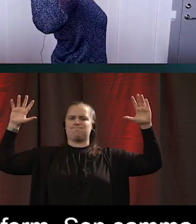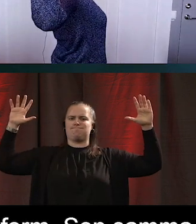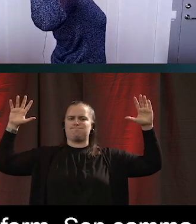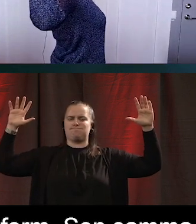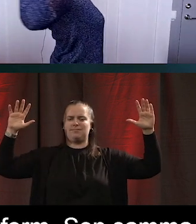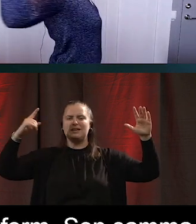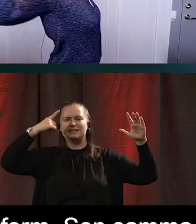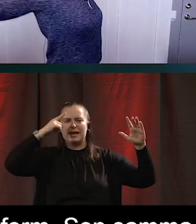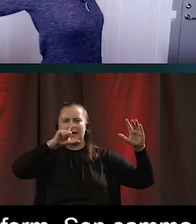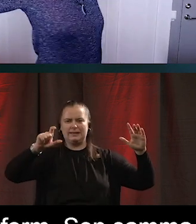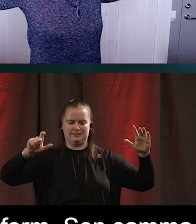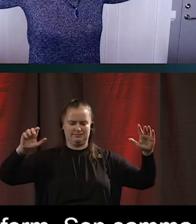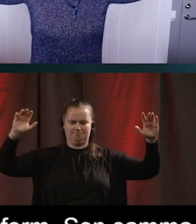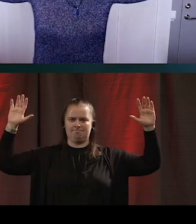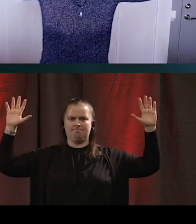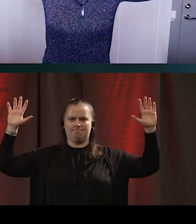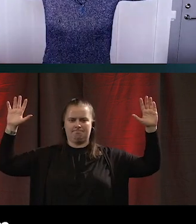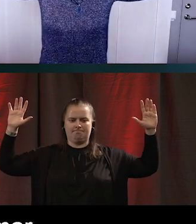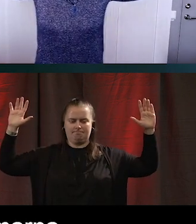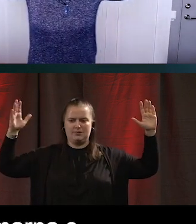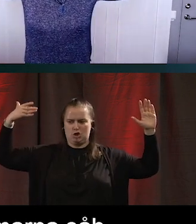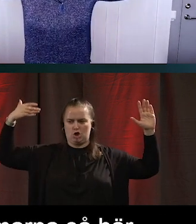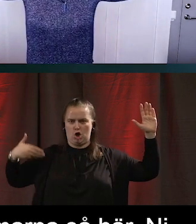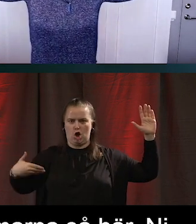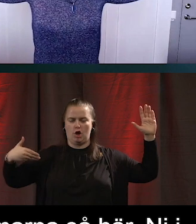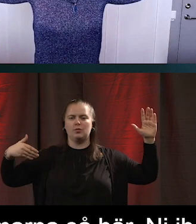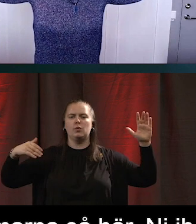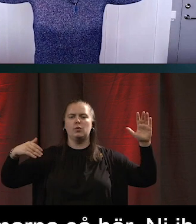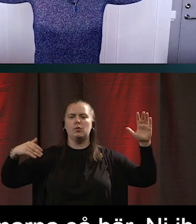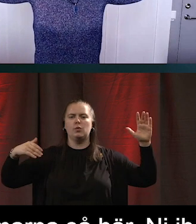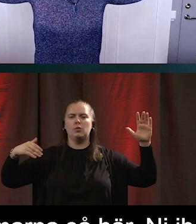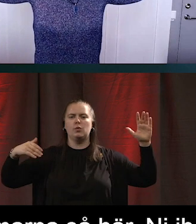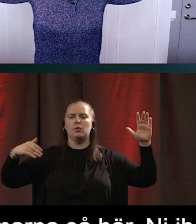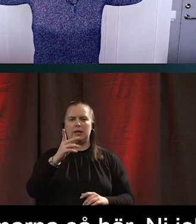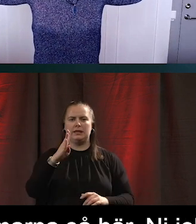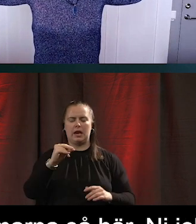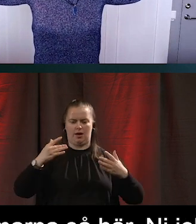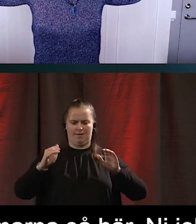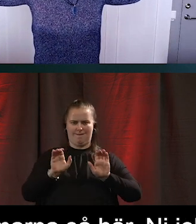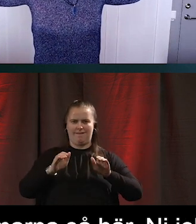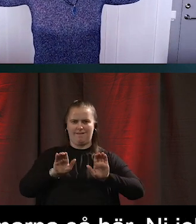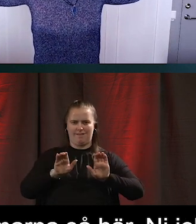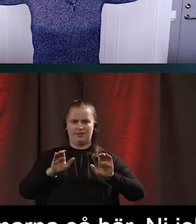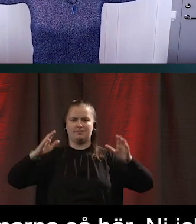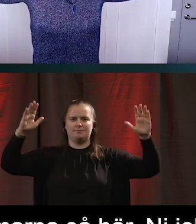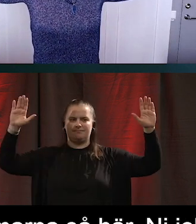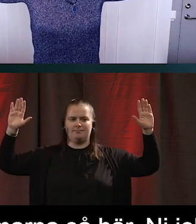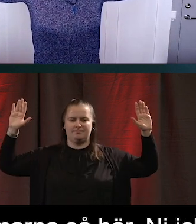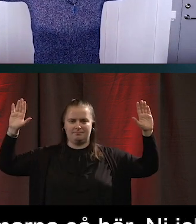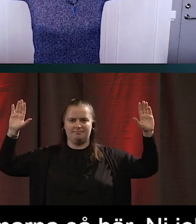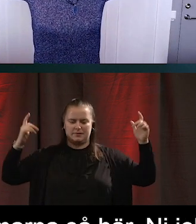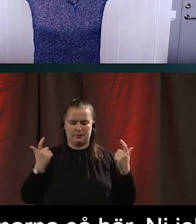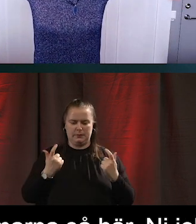pappskiva bakom huvudet. Så här, då ska ni jobba med skulderbladen. Så att vi verkligen blir